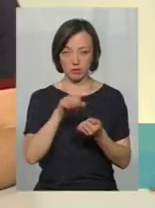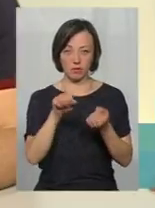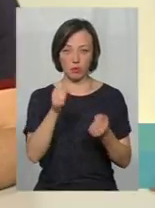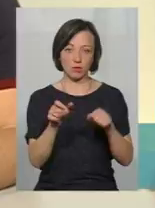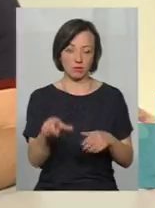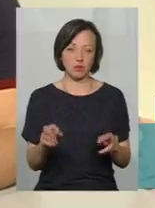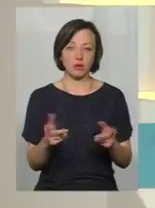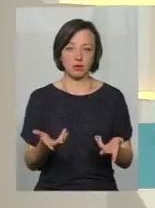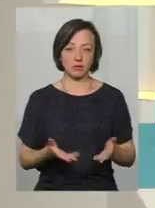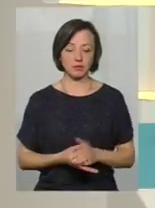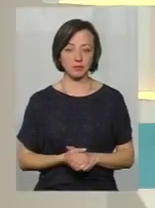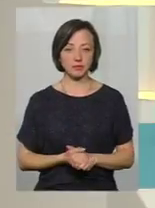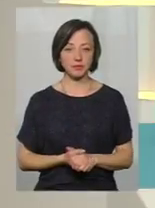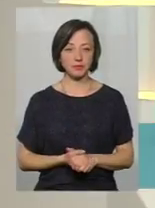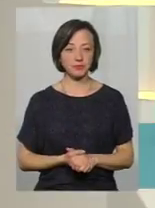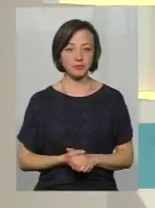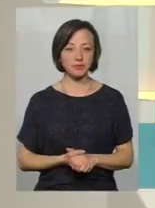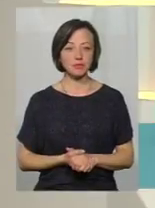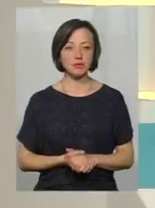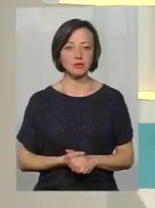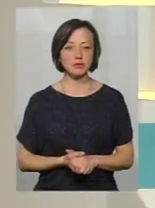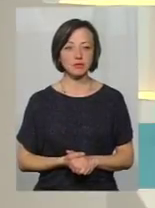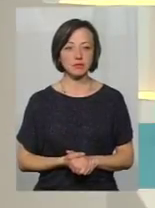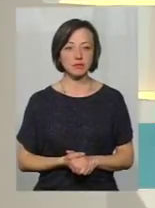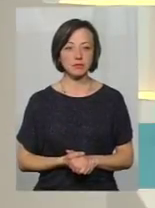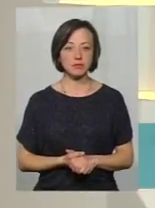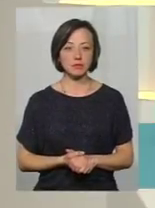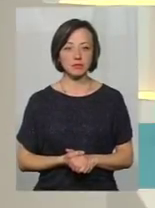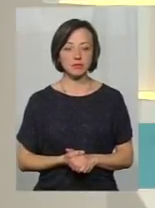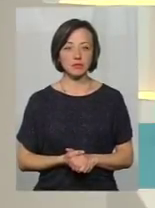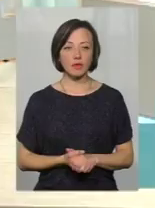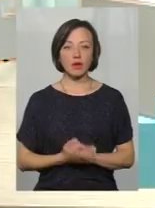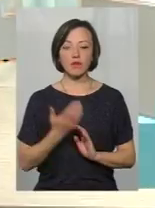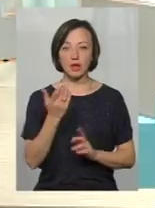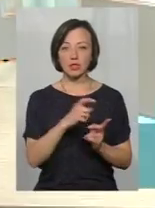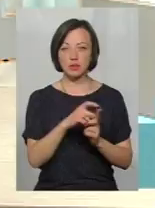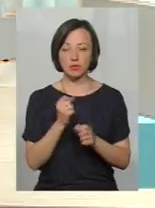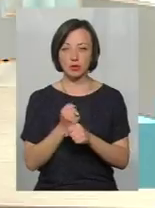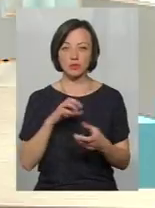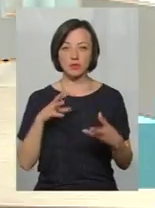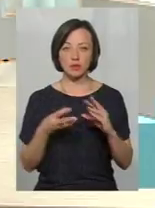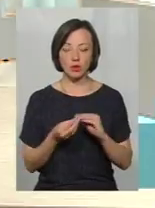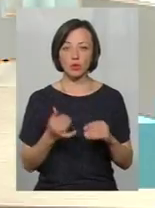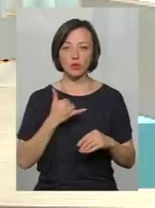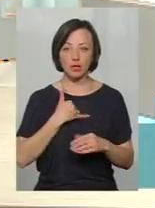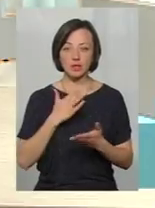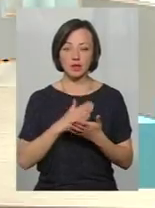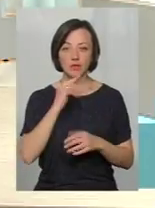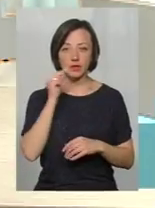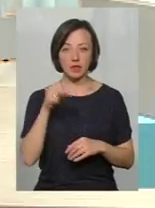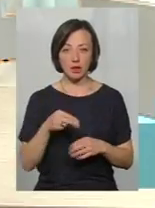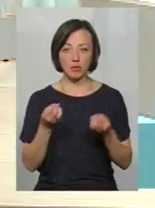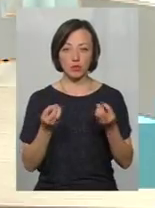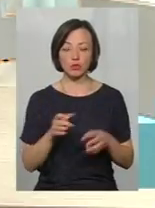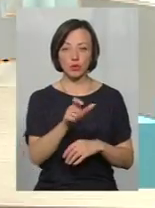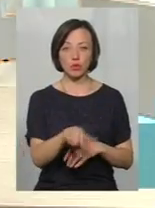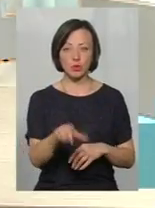рахують. Тобто тепер з ваших слів можна зробити висновок, що в нас все ж таки є вина і просто